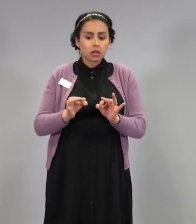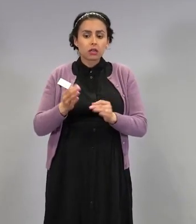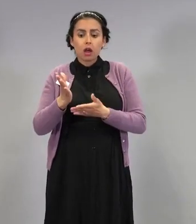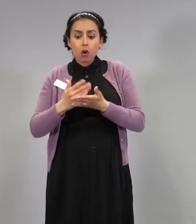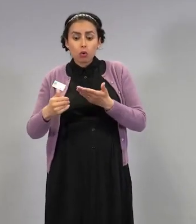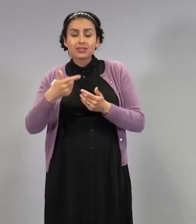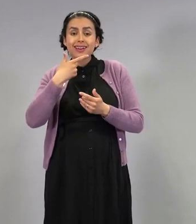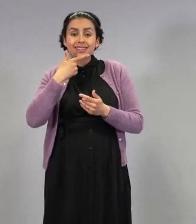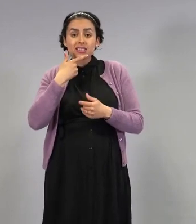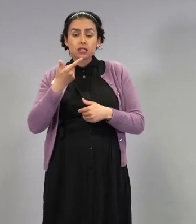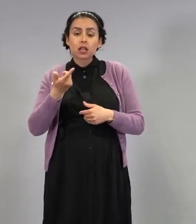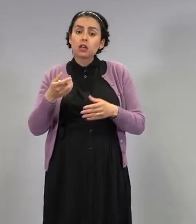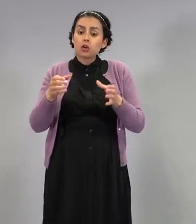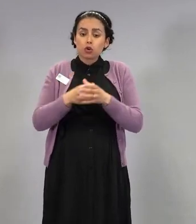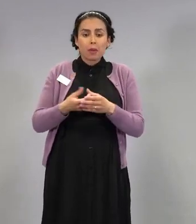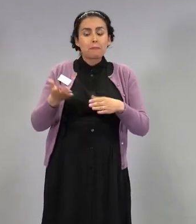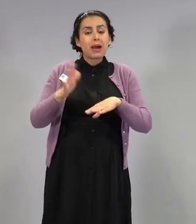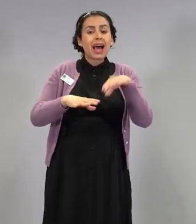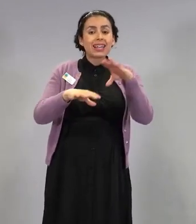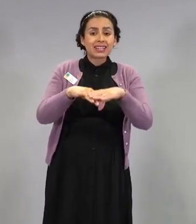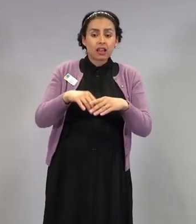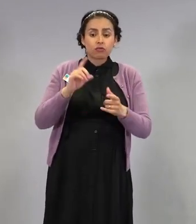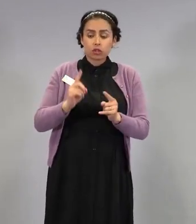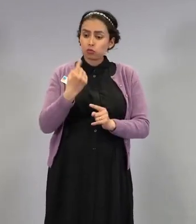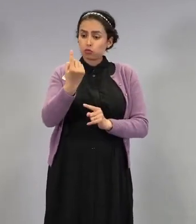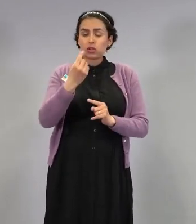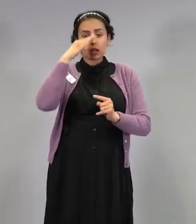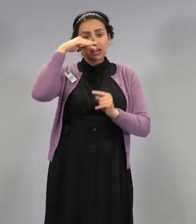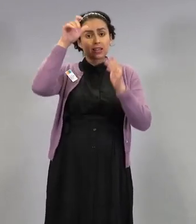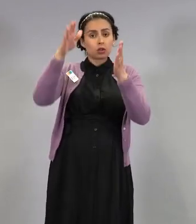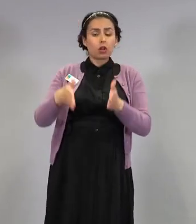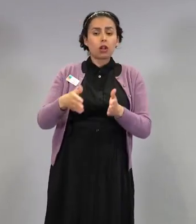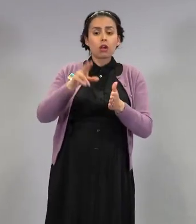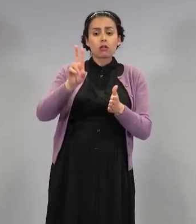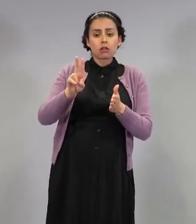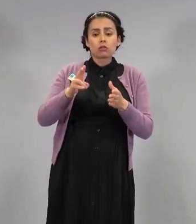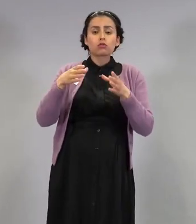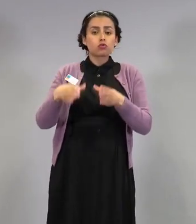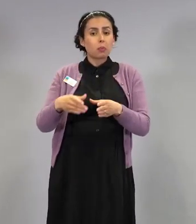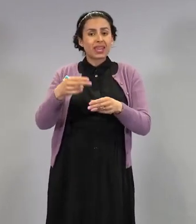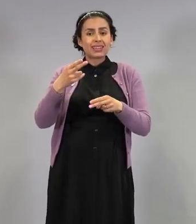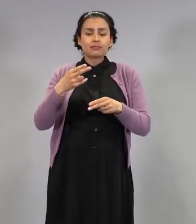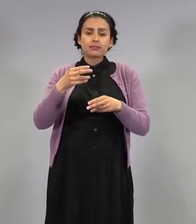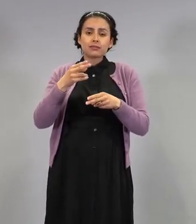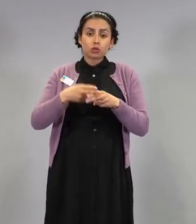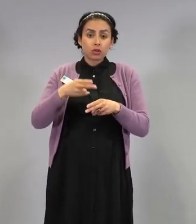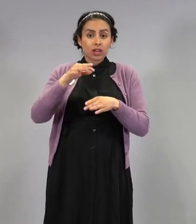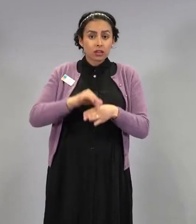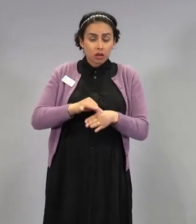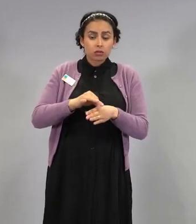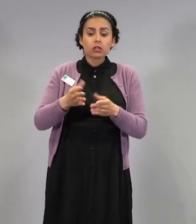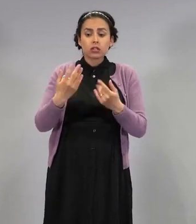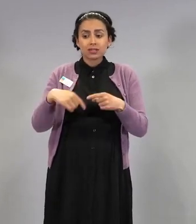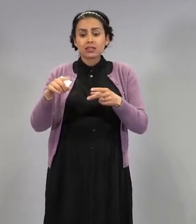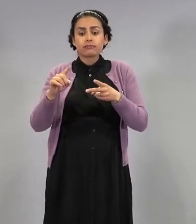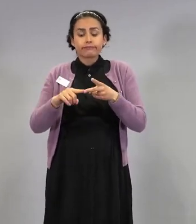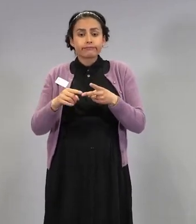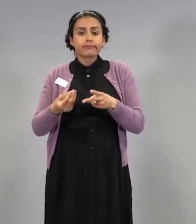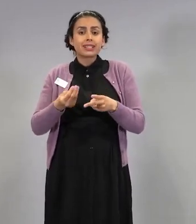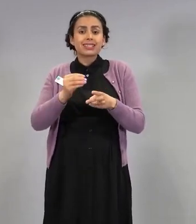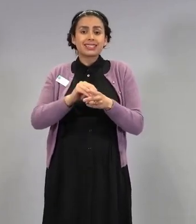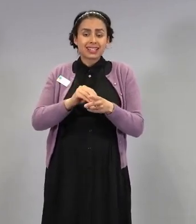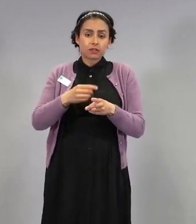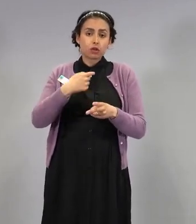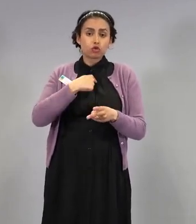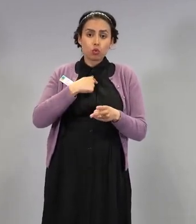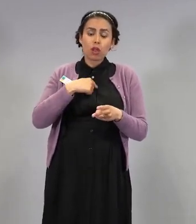Samalla ihmisellä voi olla vaikka se kakkostyypin sokeritauti ja sitten joku sydäntauti. Ja hän on sitten tullut jo rokotetuksi siinä ryhmässä